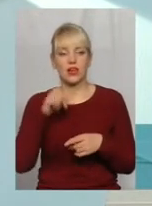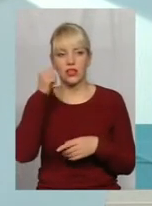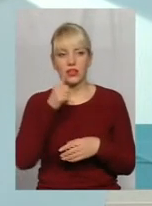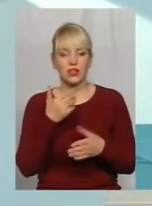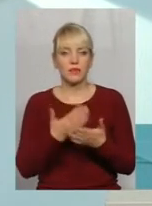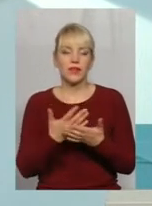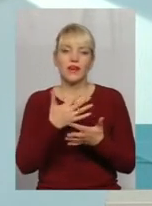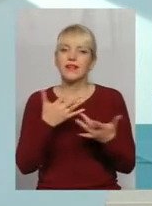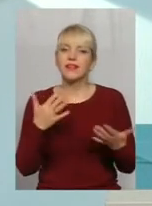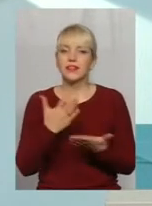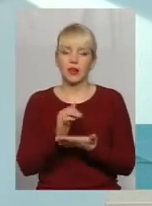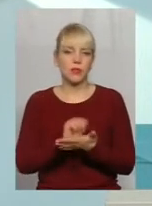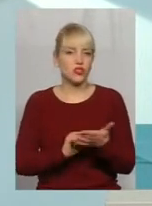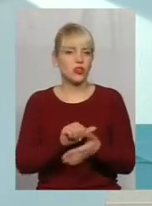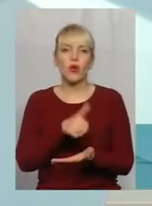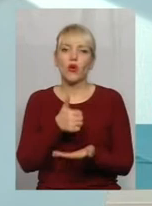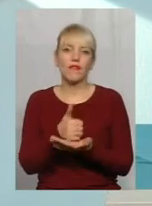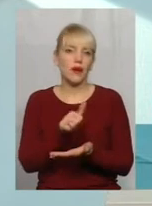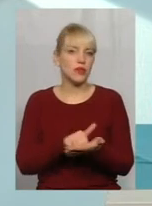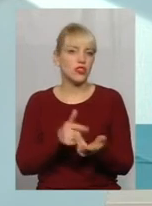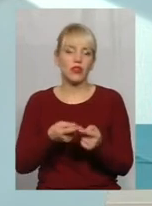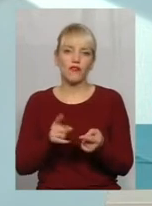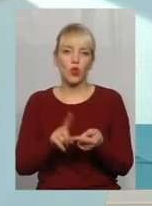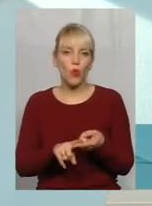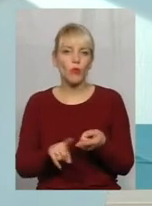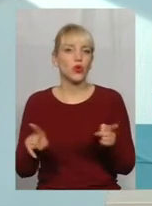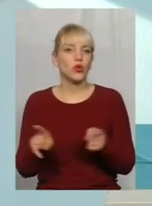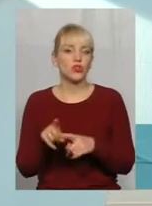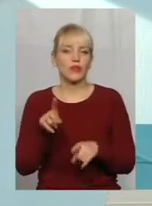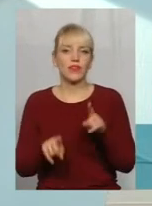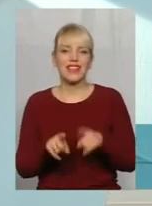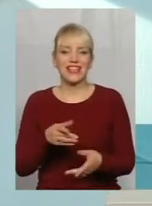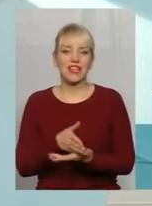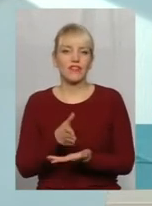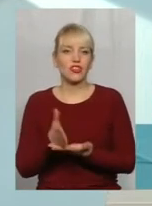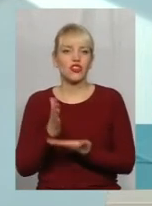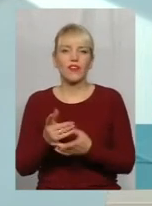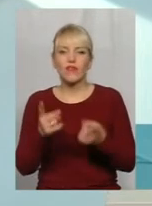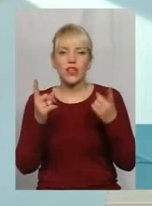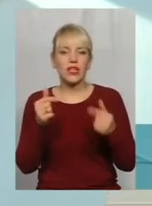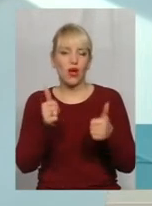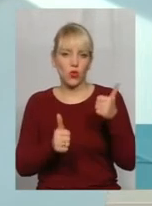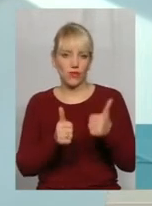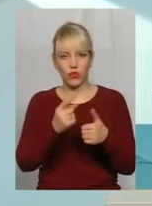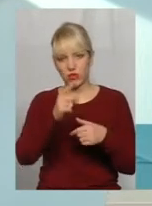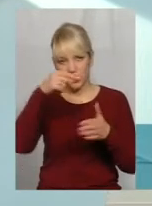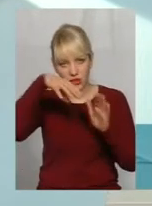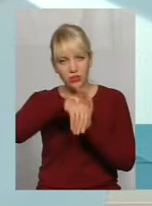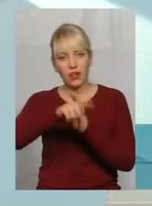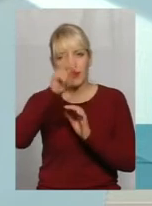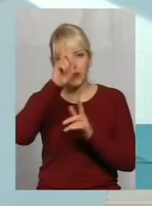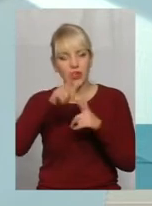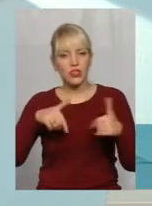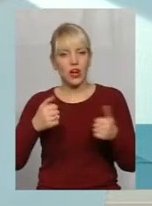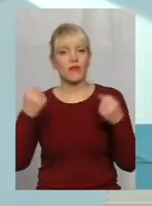є різні причини. Головна причина в тому, що в деяких видах є велика конкуренція в одній державі, а спортсмен